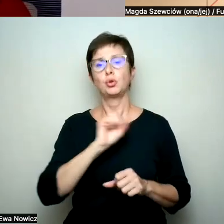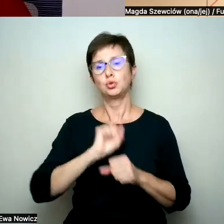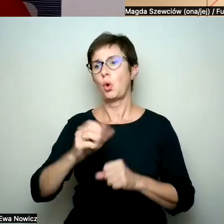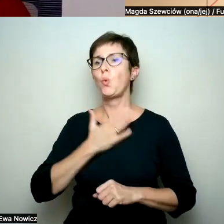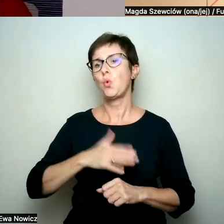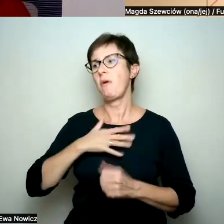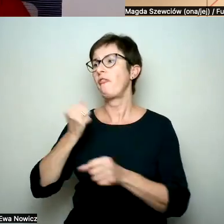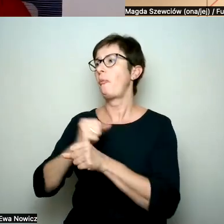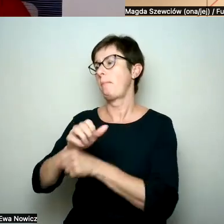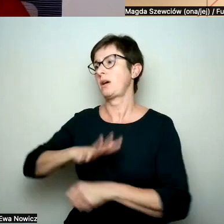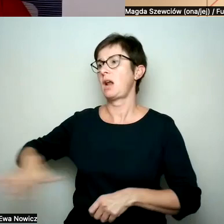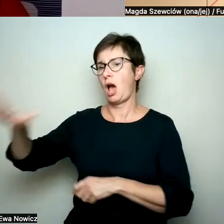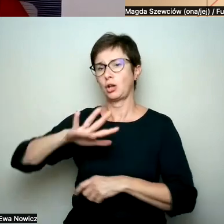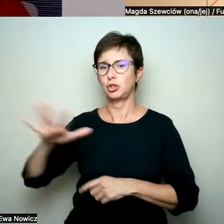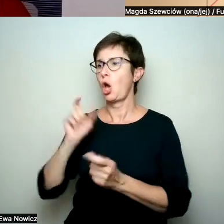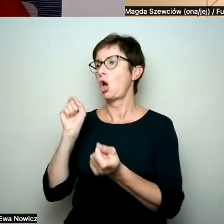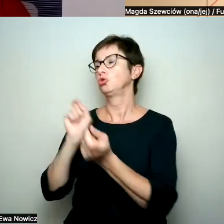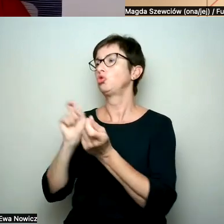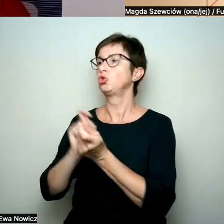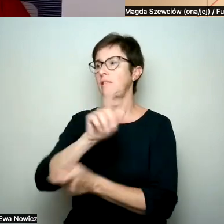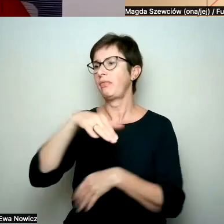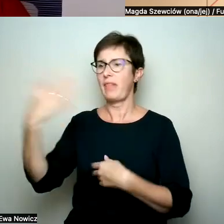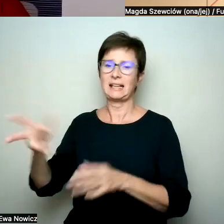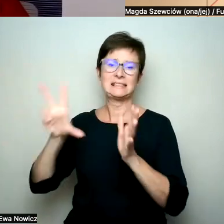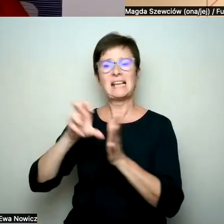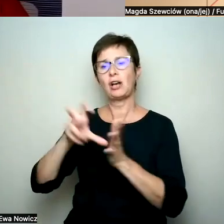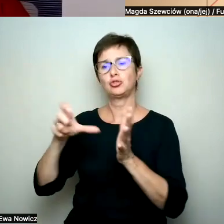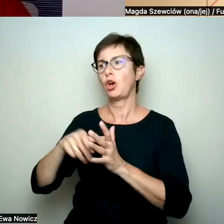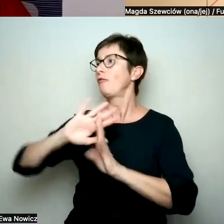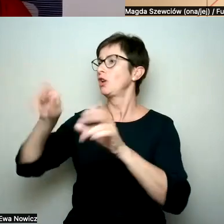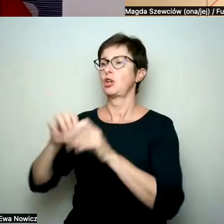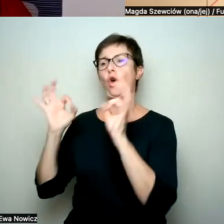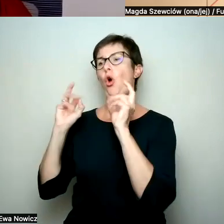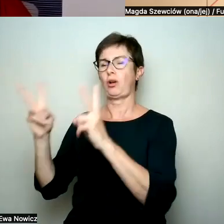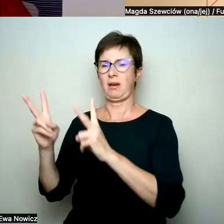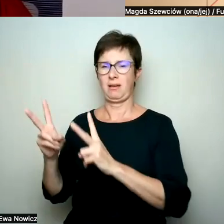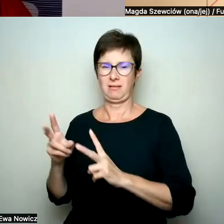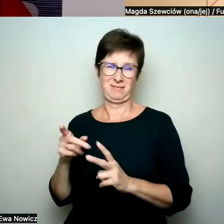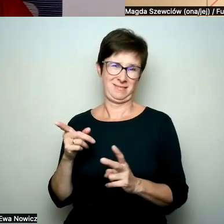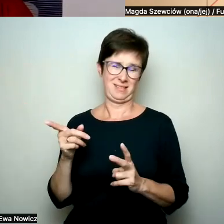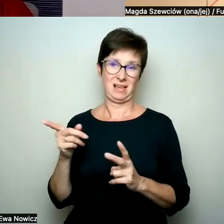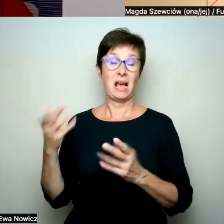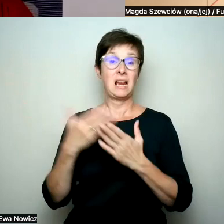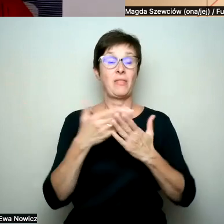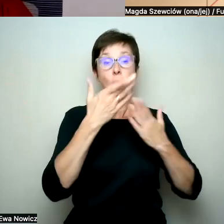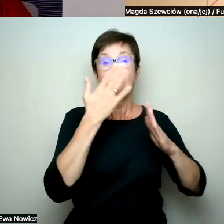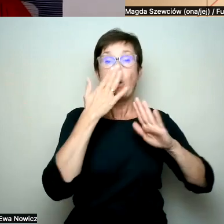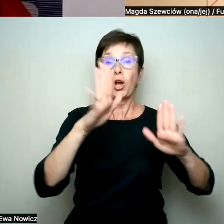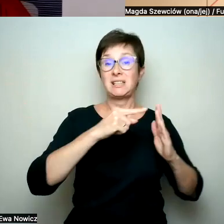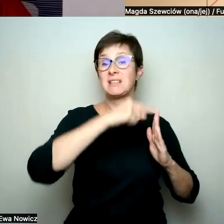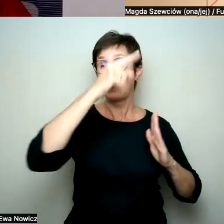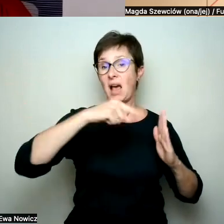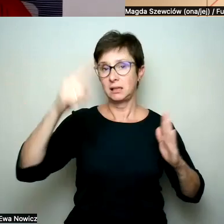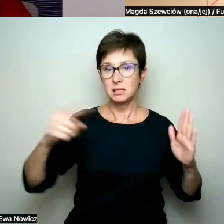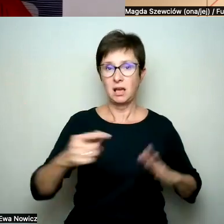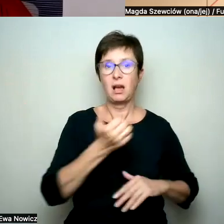robocie i sąsiadka im daje ciasto, więc wszystko jest spoko. Więc myślę, że pokazywanie tych statystyk, no właśnie, ile